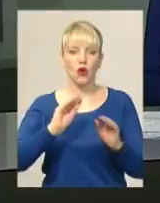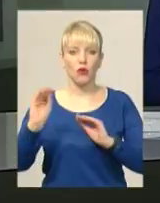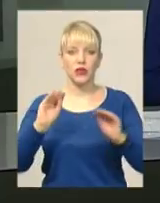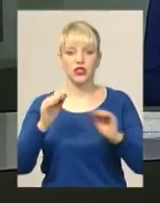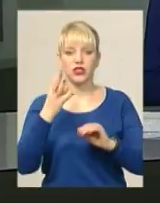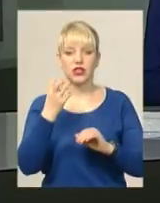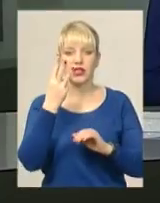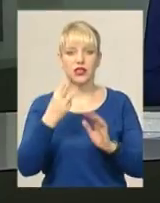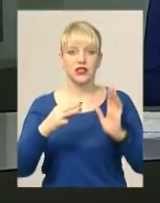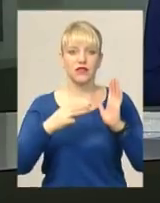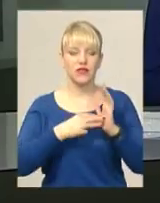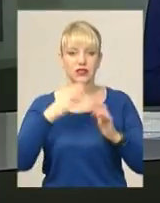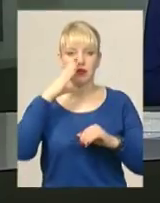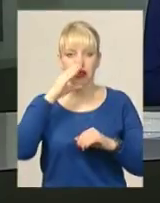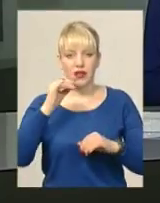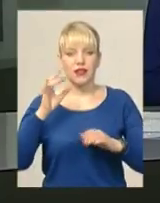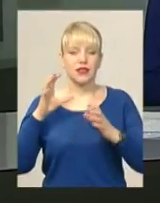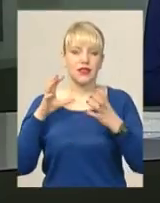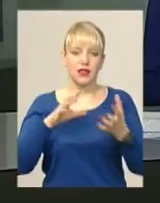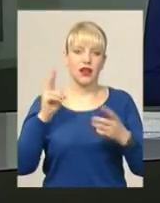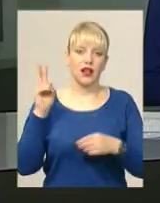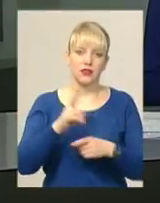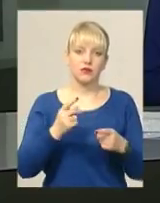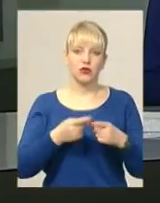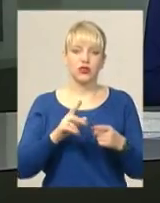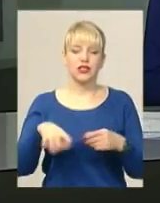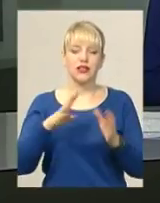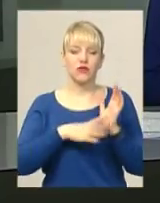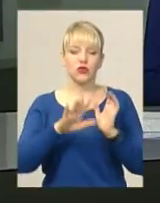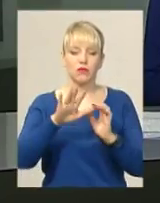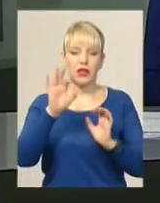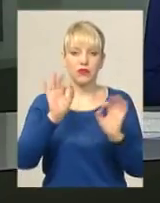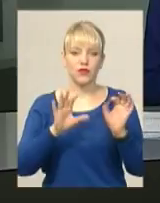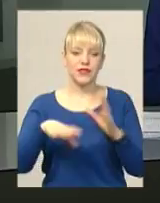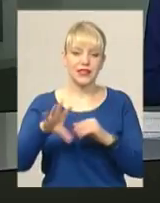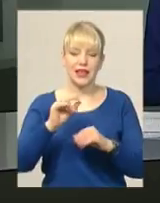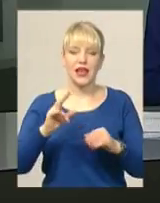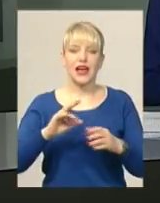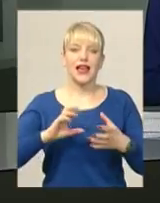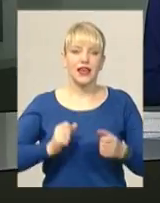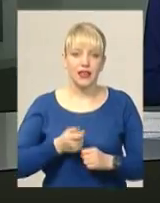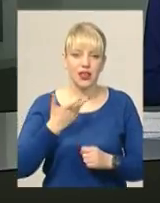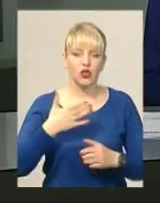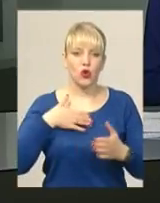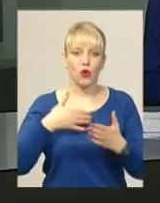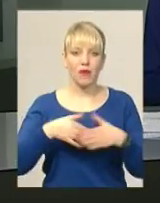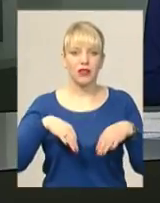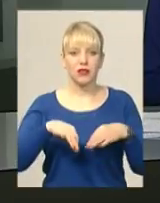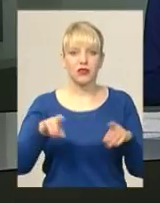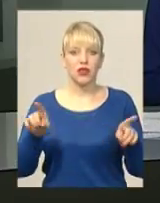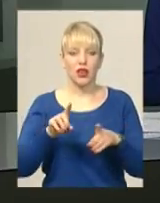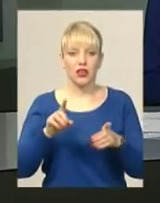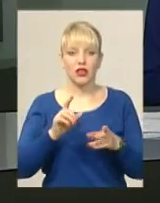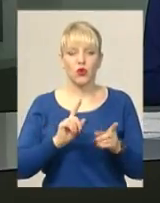одиниць громадського транспорту. Це 95% від усієї кількості маршруток, автобусів та тролейбусів, що нині курсують